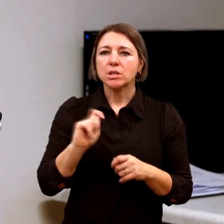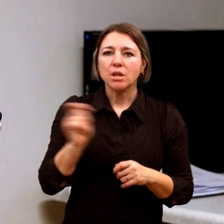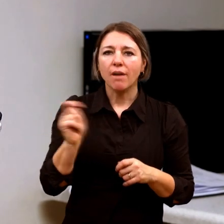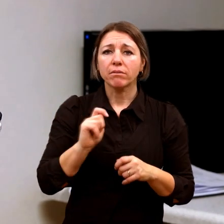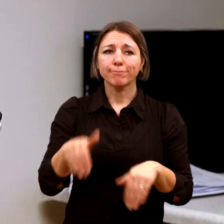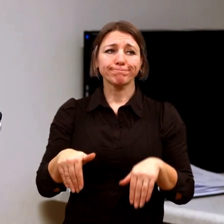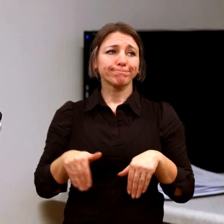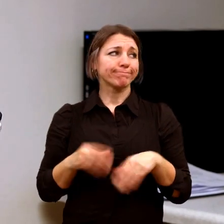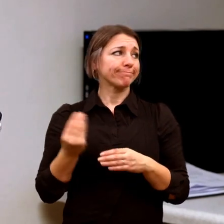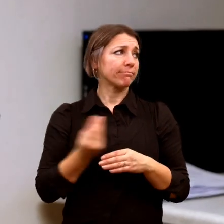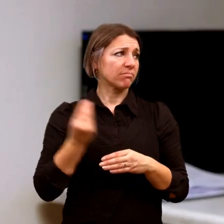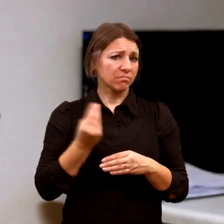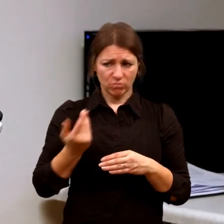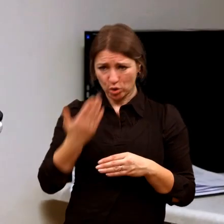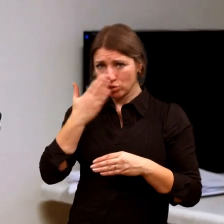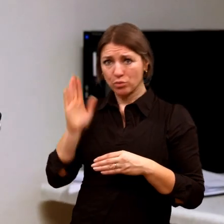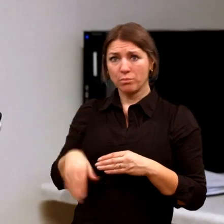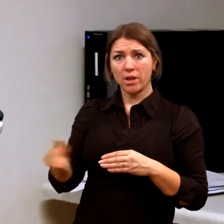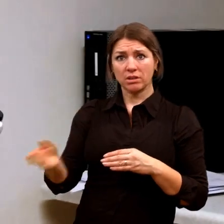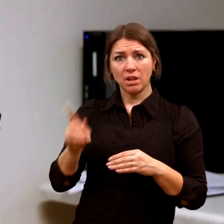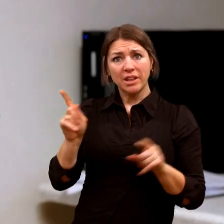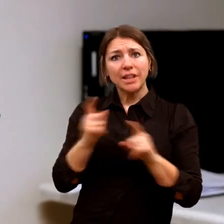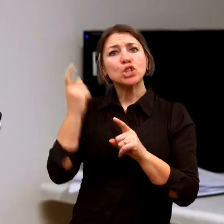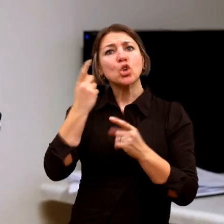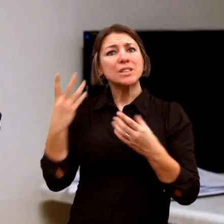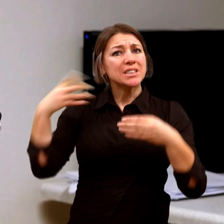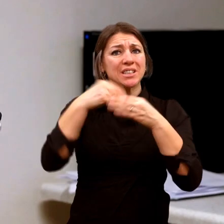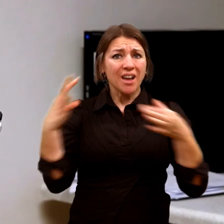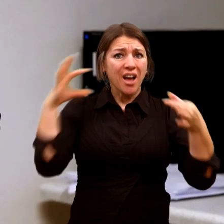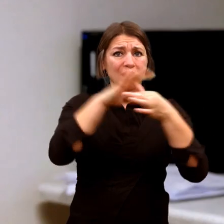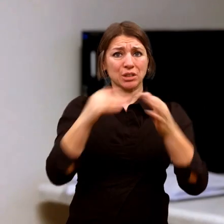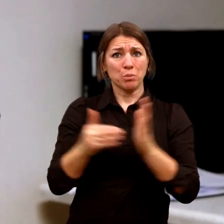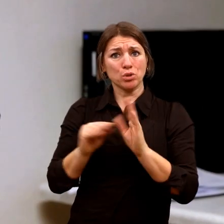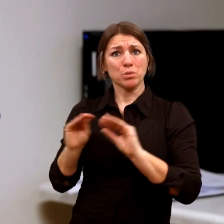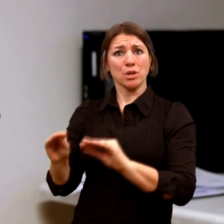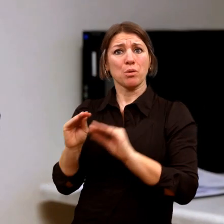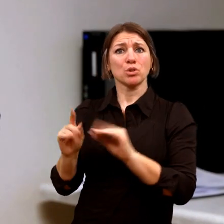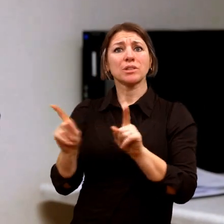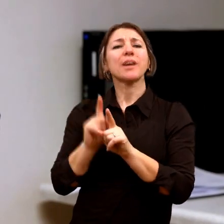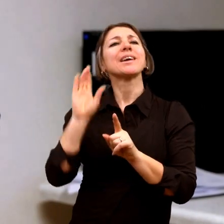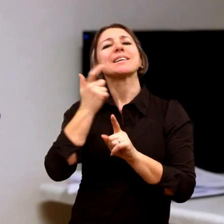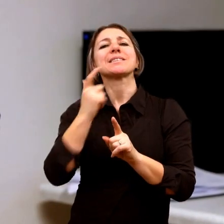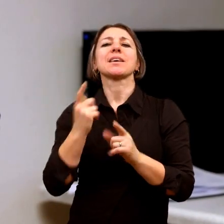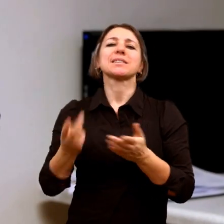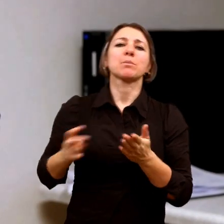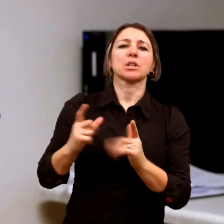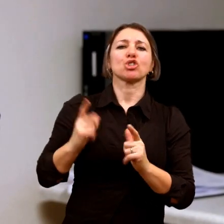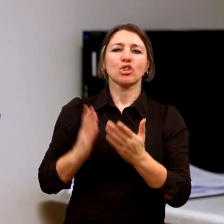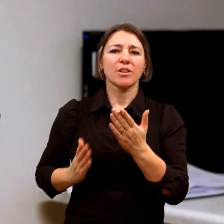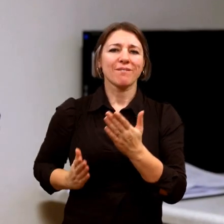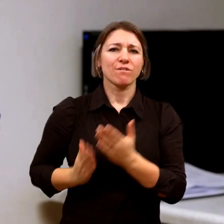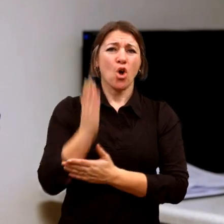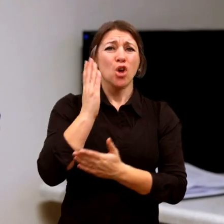i běžným životem, že se musí pro ten dospělý život naučit spoustu dovedností, které jsou možná pro někoho